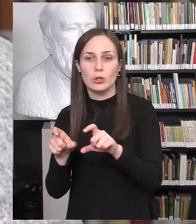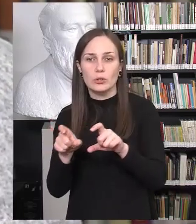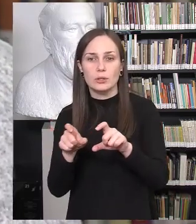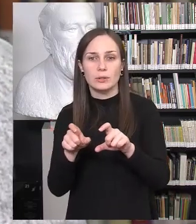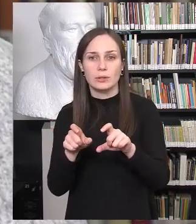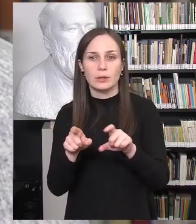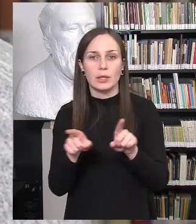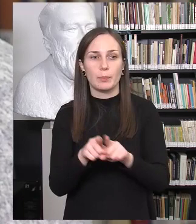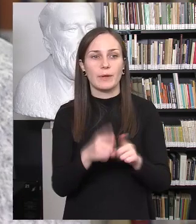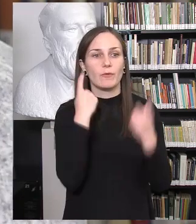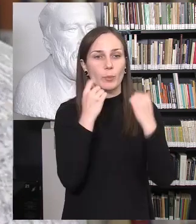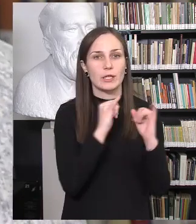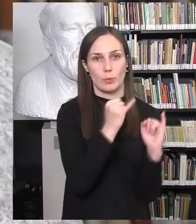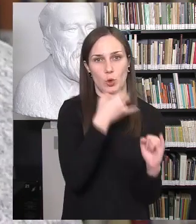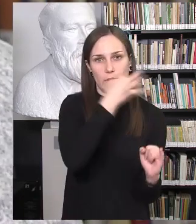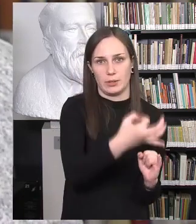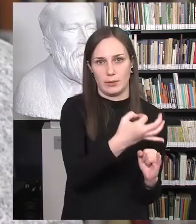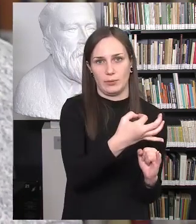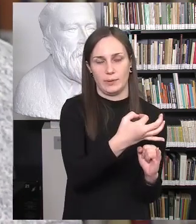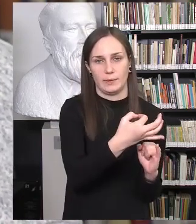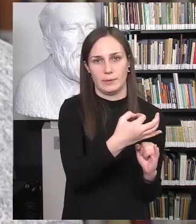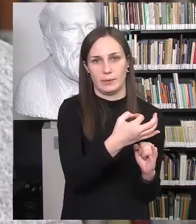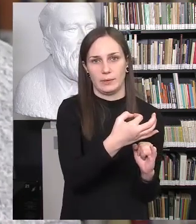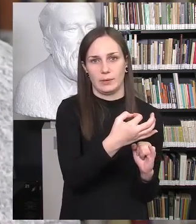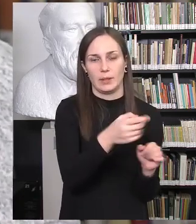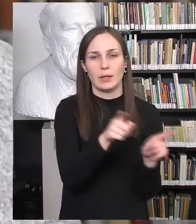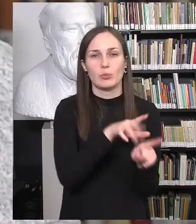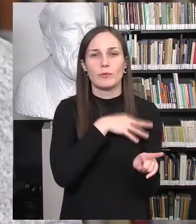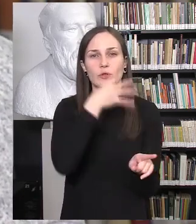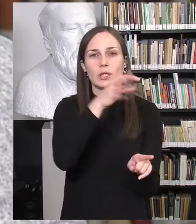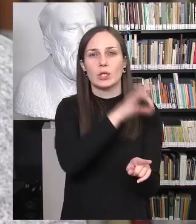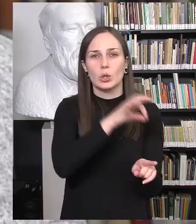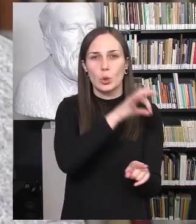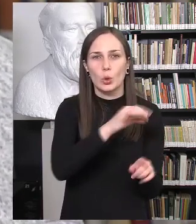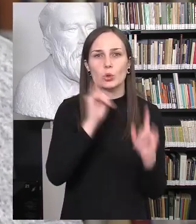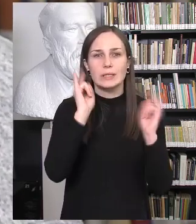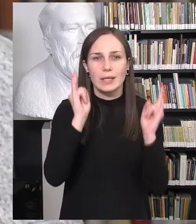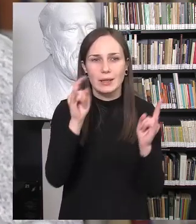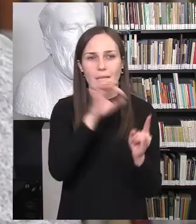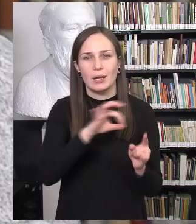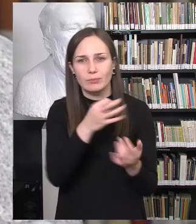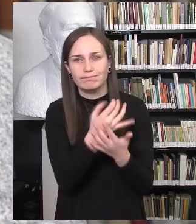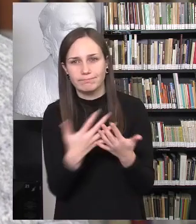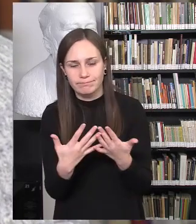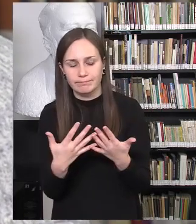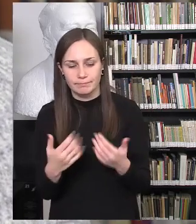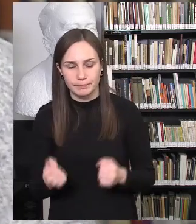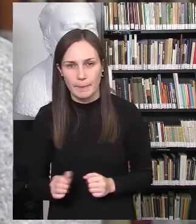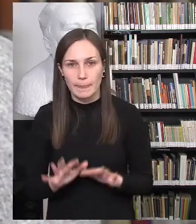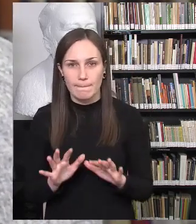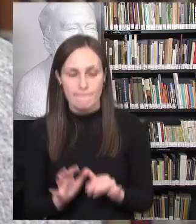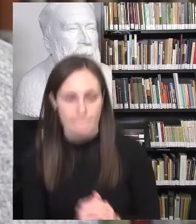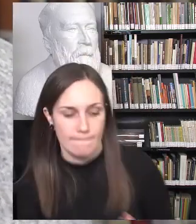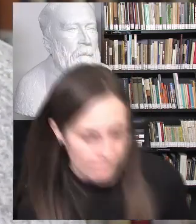neįgėma informacija, kaip minėjot, ir patys tas visos skandalai, taip sakom, kurie kilo, bet net jeigu yra